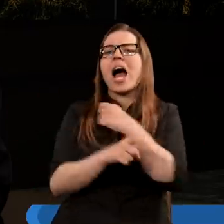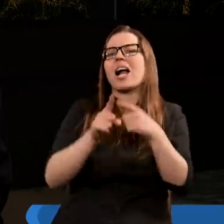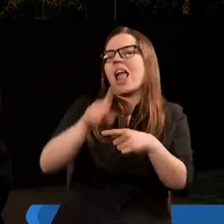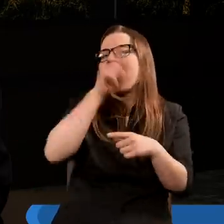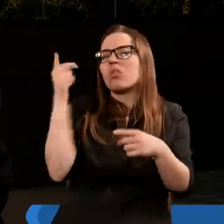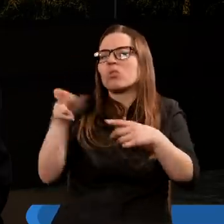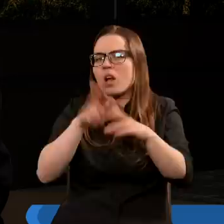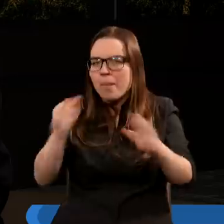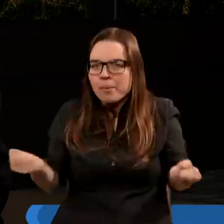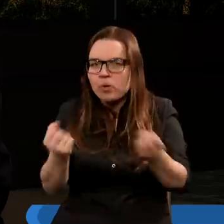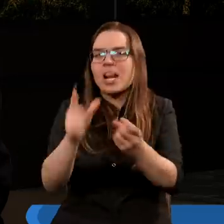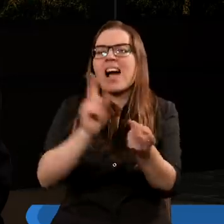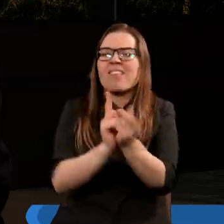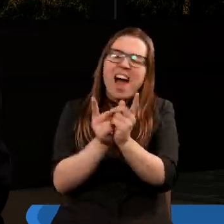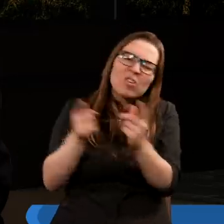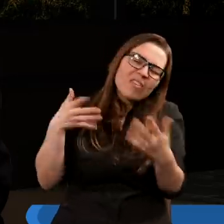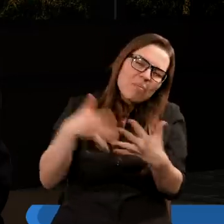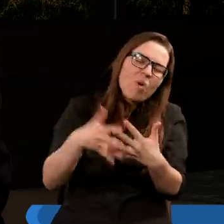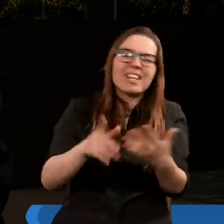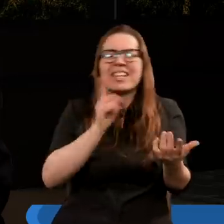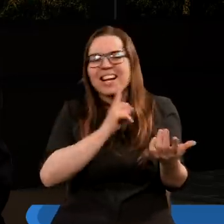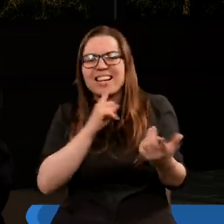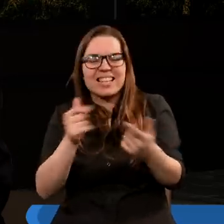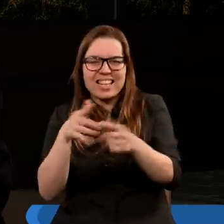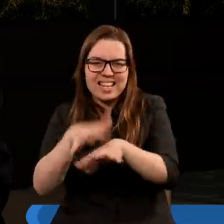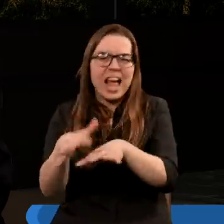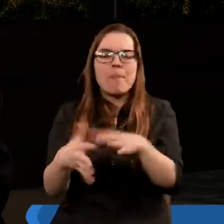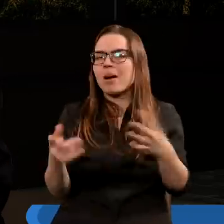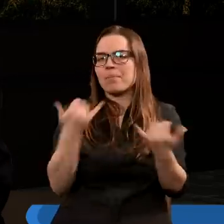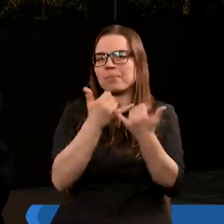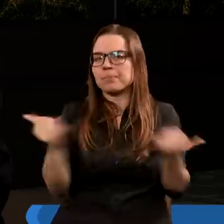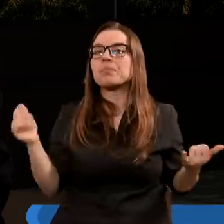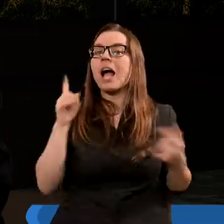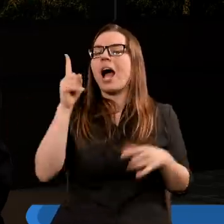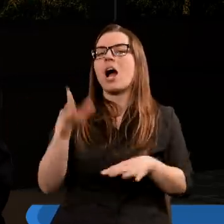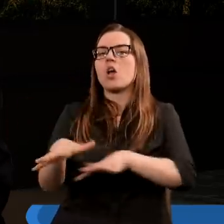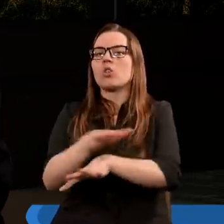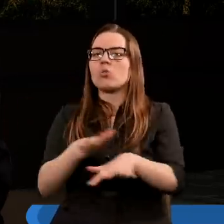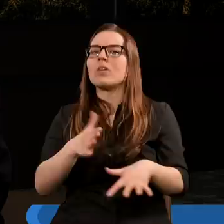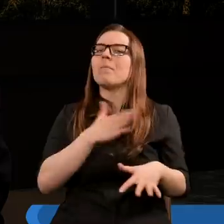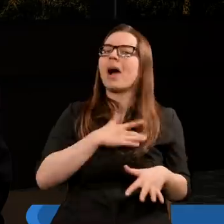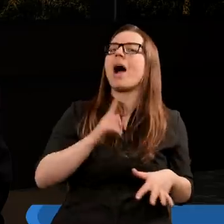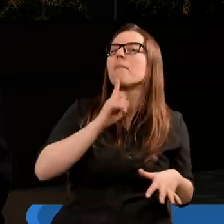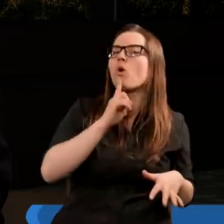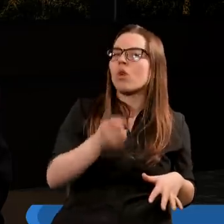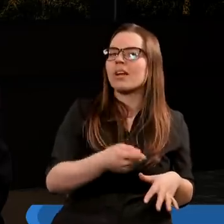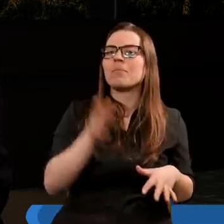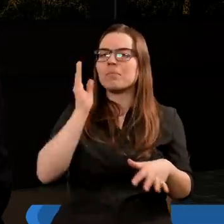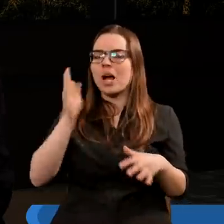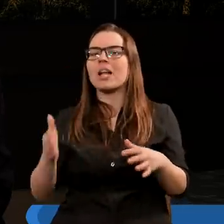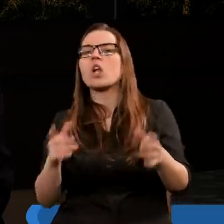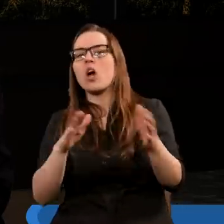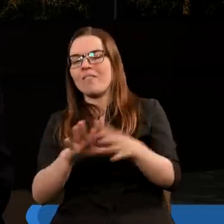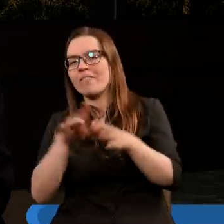będą podążać za fałszywym systemem polityczno-religijnym. Natomiast duchy mają poselstwo będące w